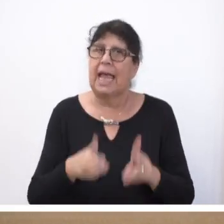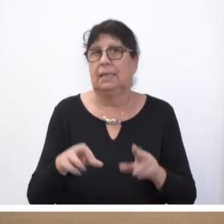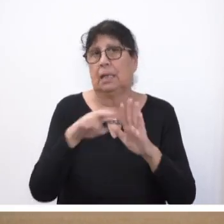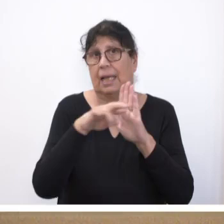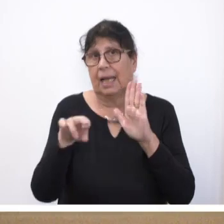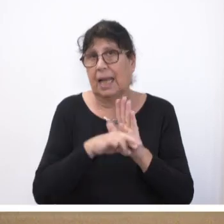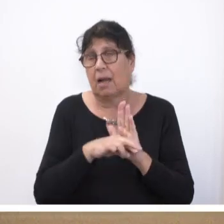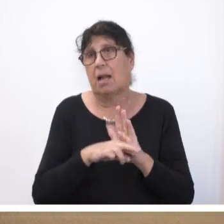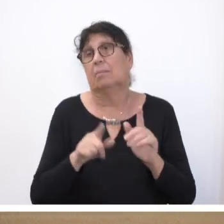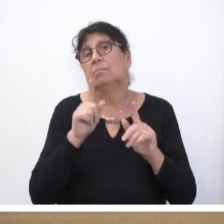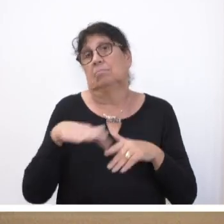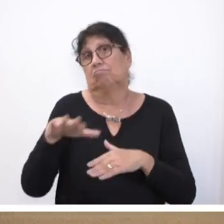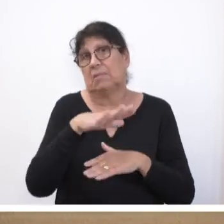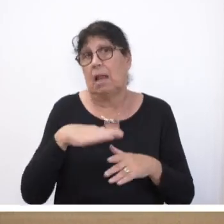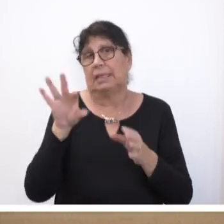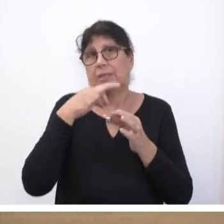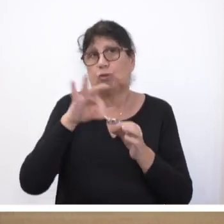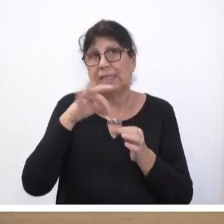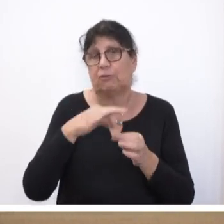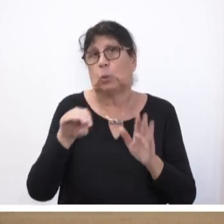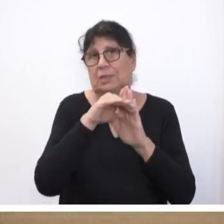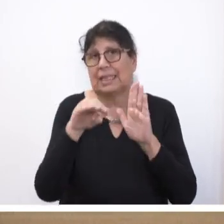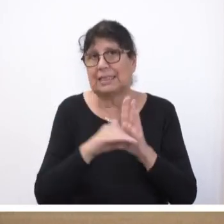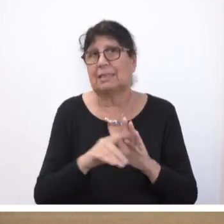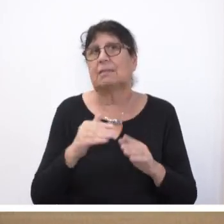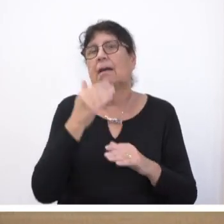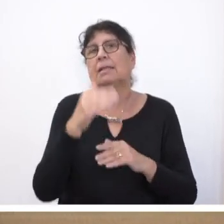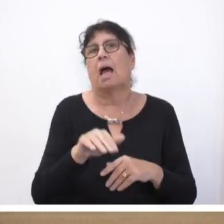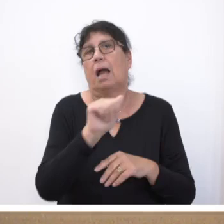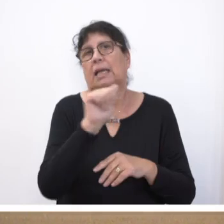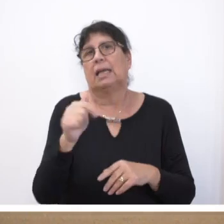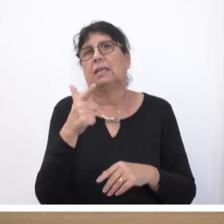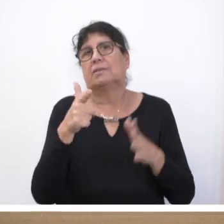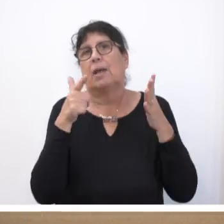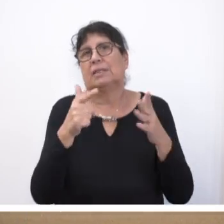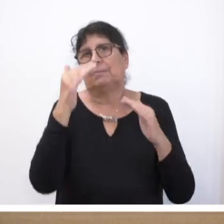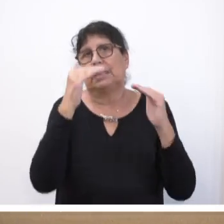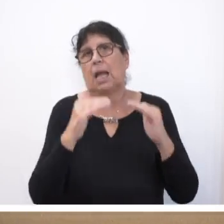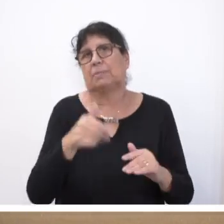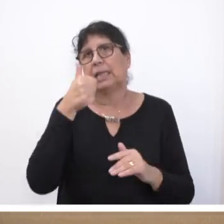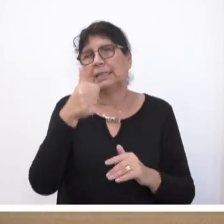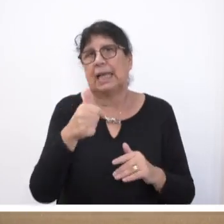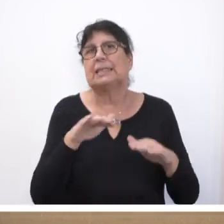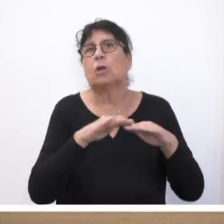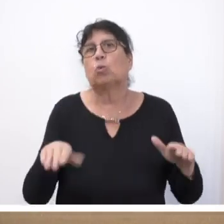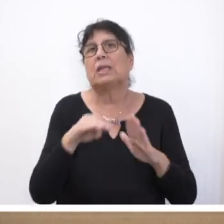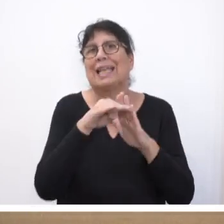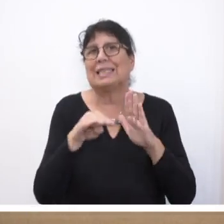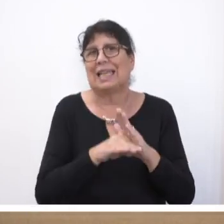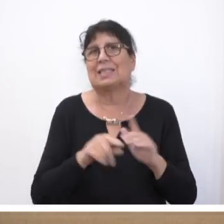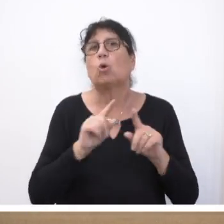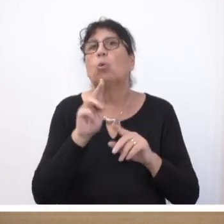der Landesstiftungsgesetze nach Artikel 72 Absatz 1 des Grundgesetzes unwirksam,